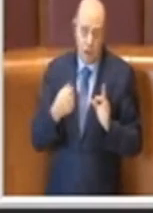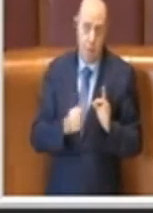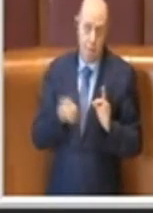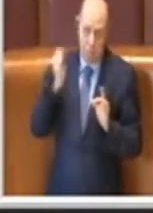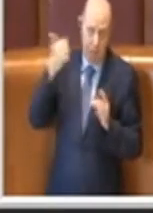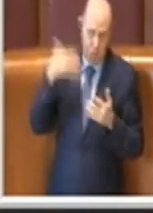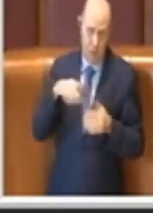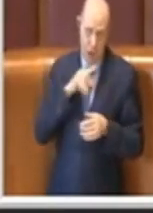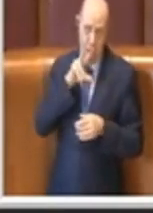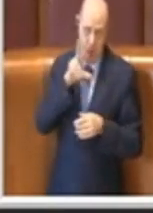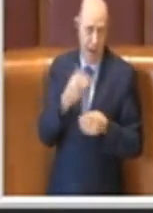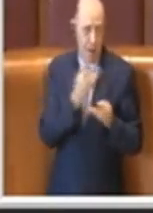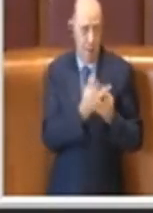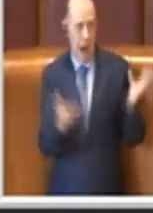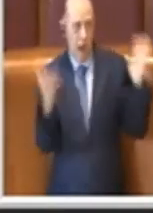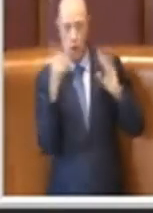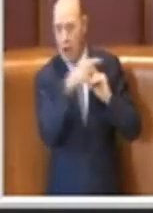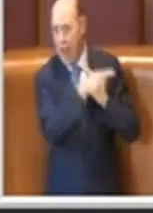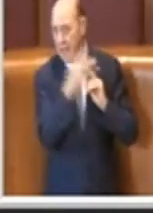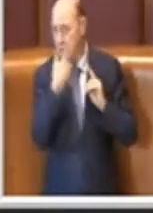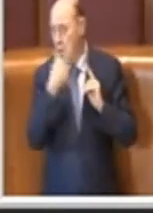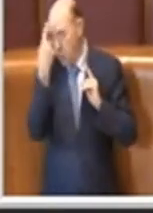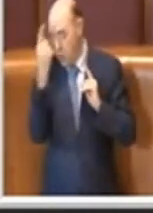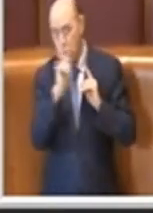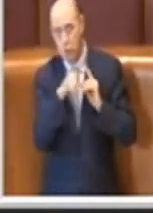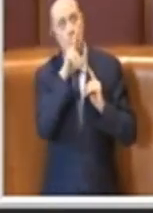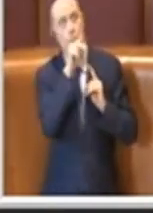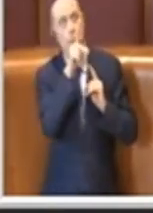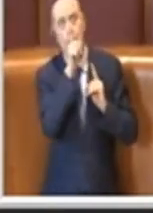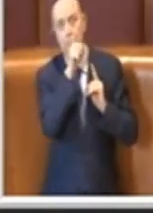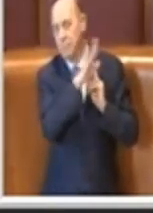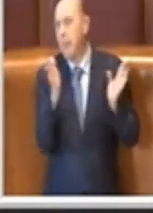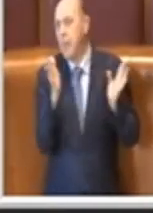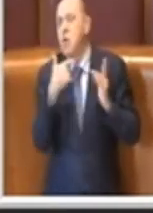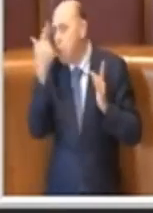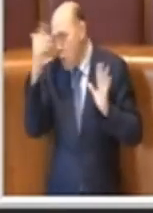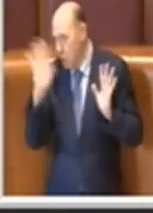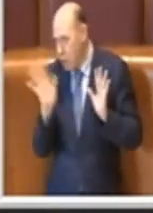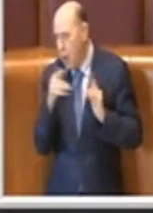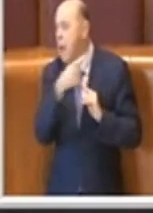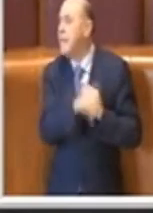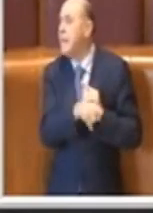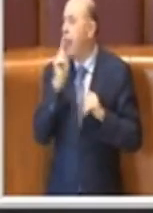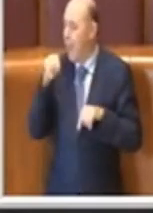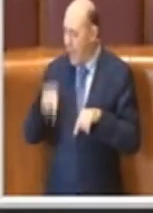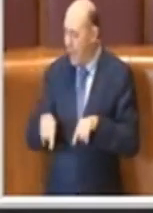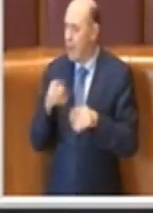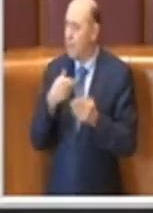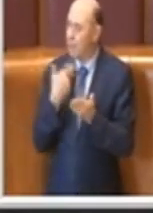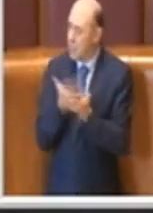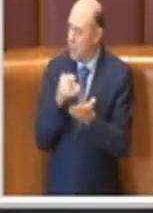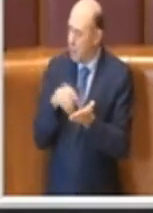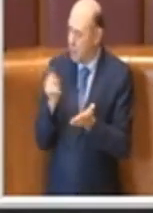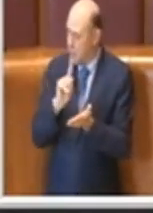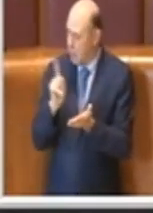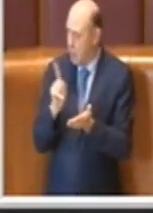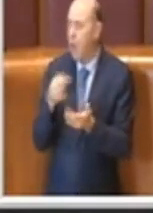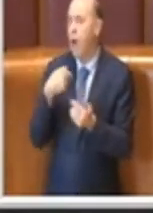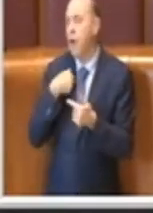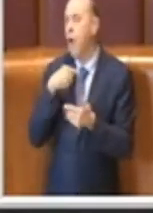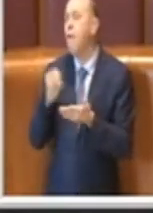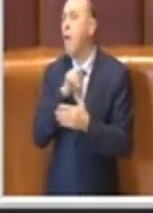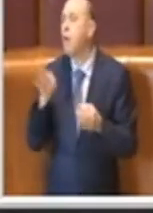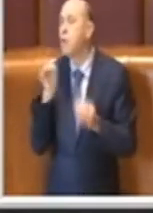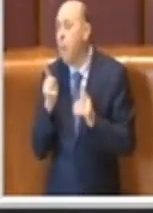prima della maggioranza perché non so nemmeno se parla, io purtroppo se non cambierà questo dispositivo dovrò votare astenuto,